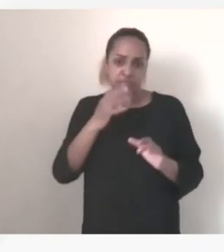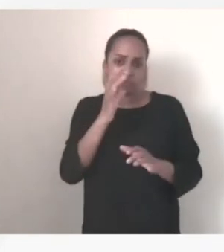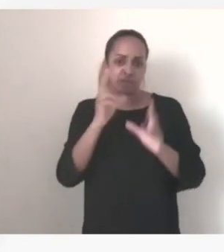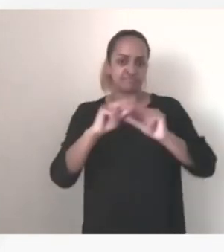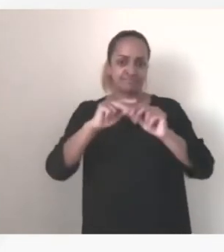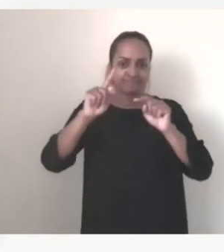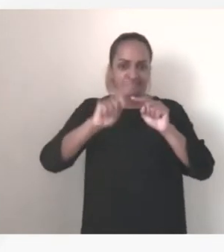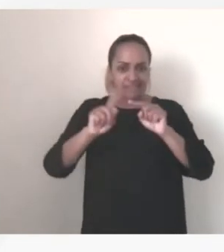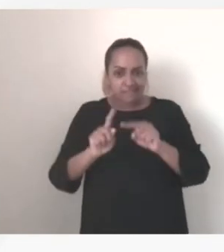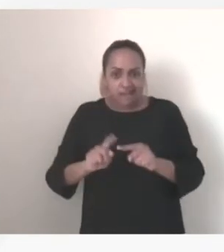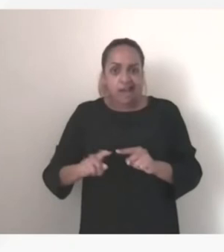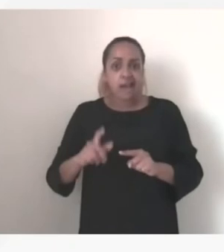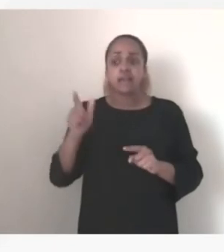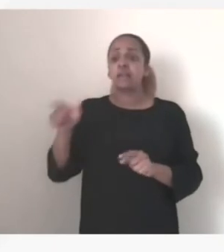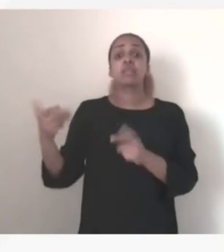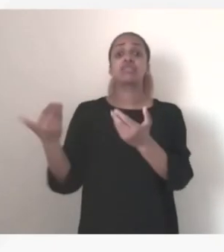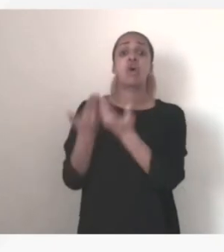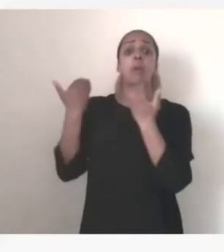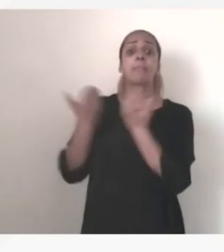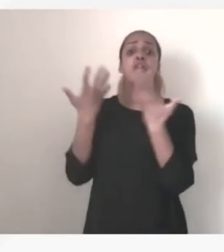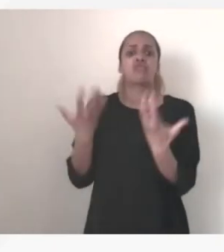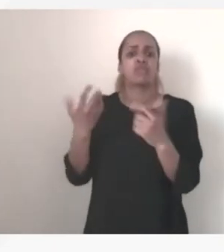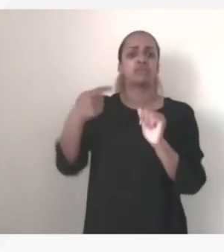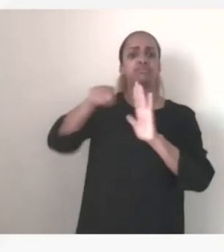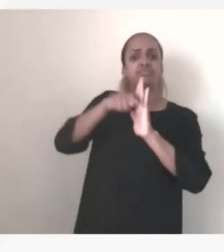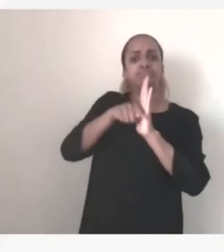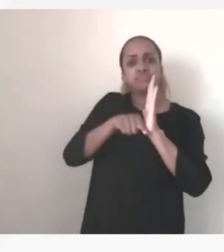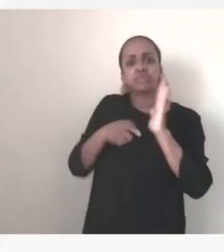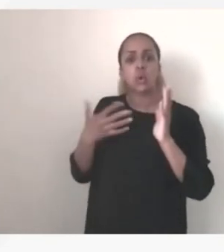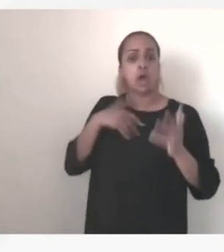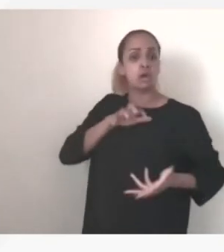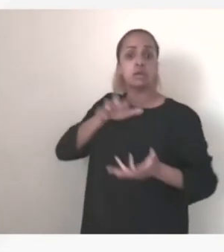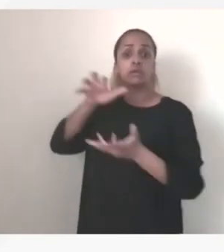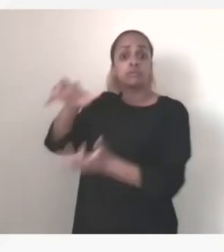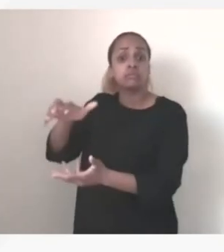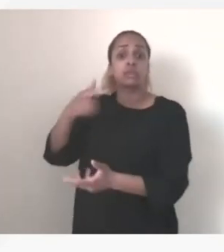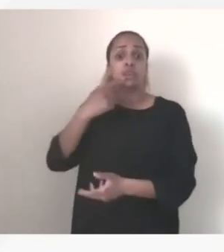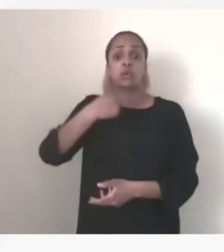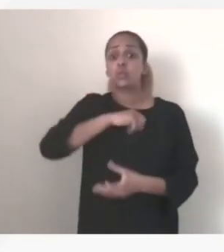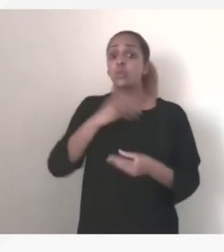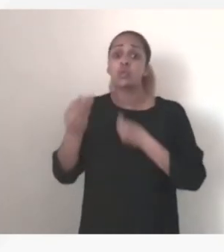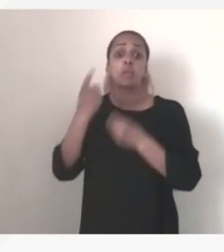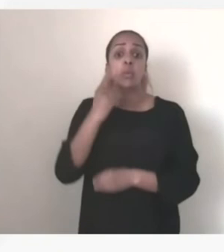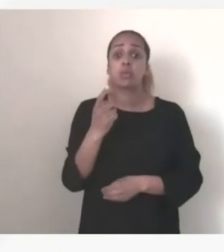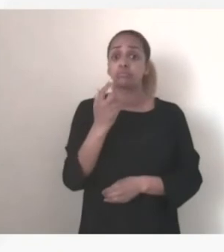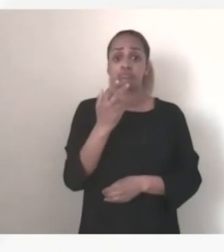équipements qui ont été demandés ce que je veux préciser c'est que ce sont des équipements civils qui peuvent servir au quotidien d'une